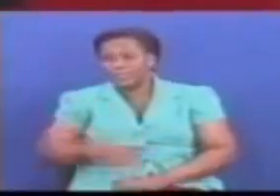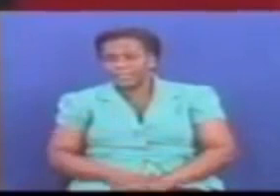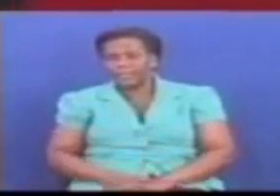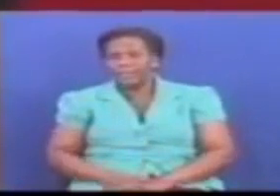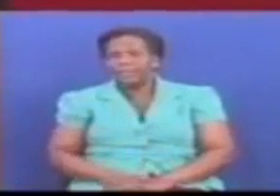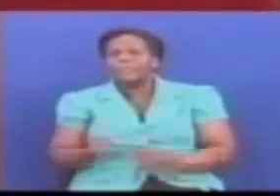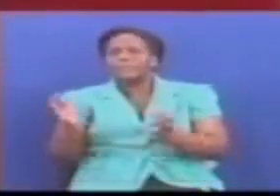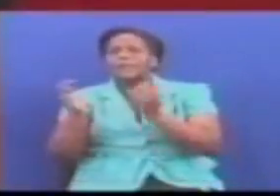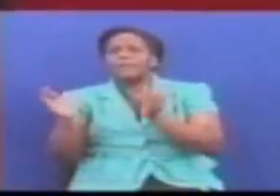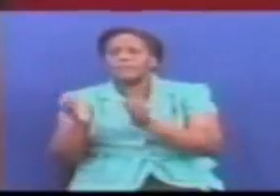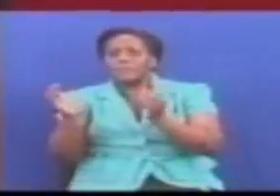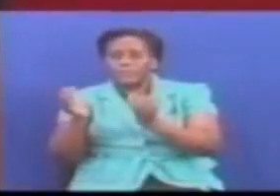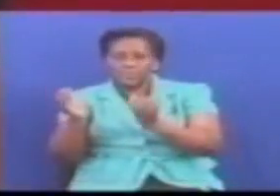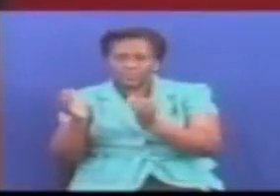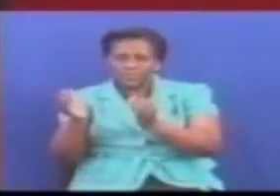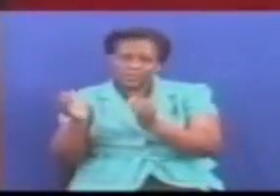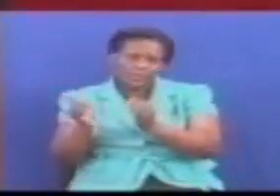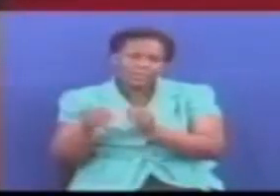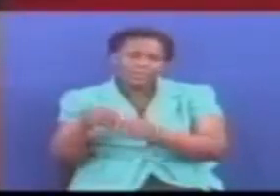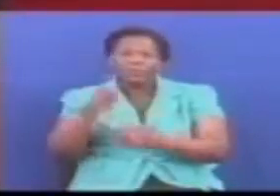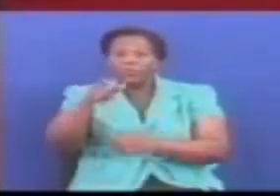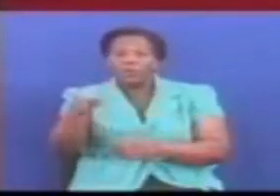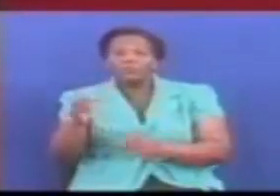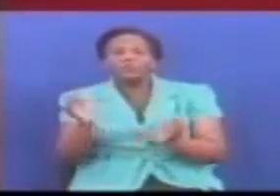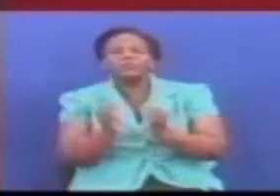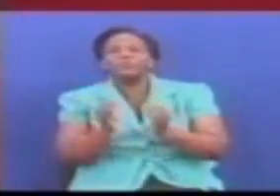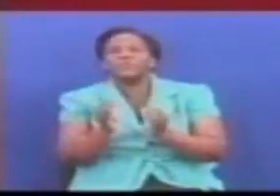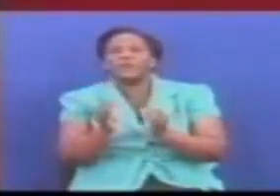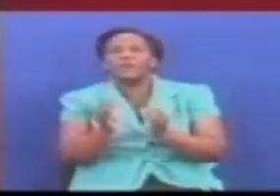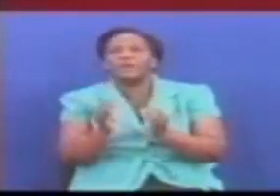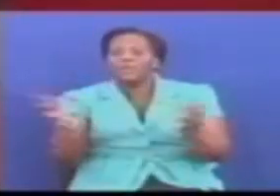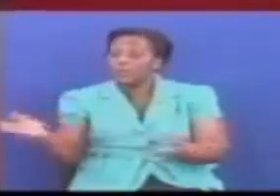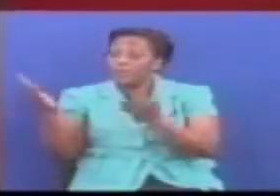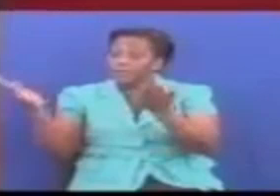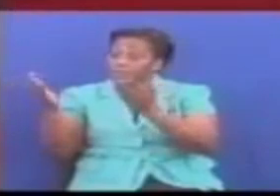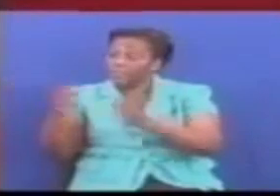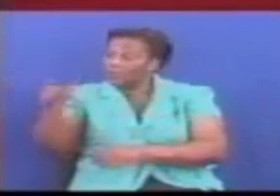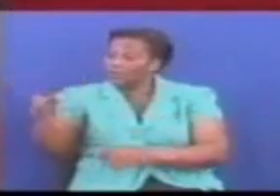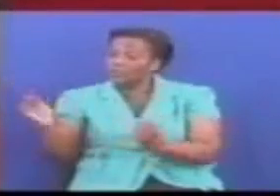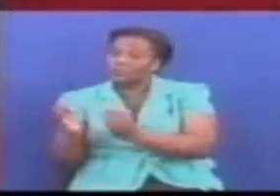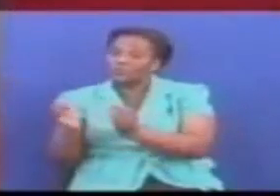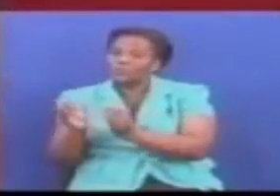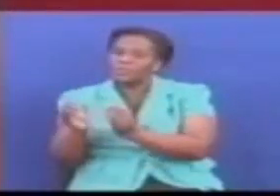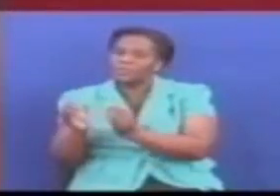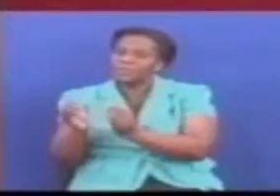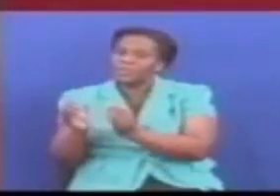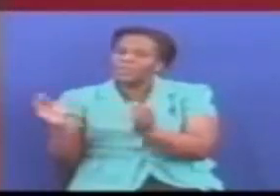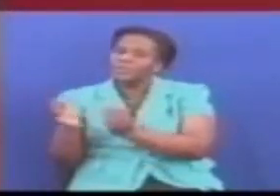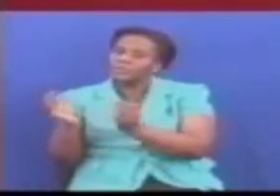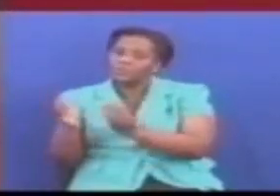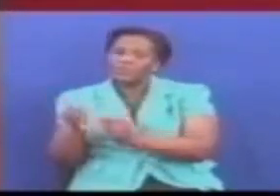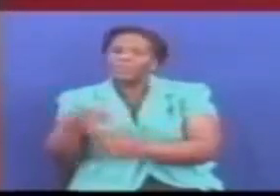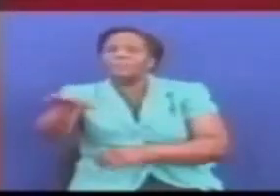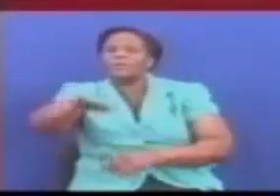Lakini mweshmiwa mwenjekiti Sisi kama wakilisho wanainchi Tumusikirize raisi